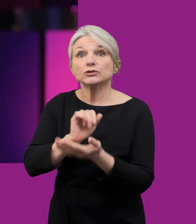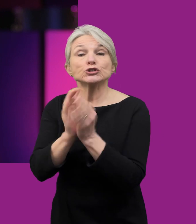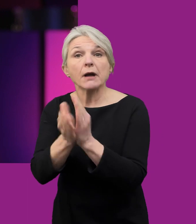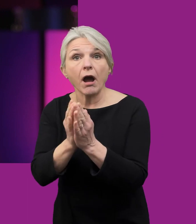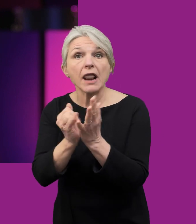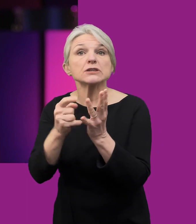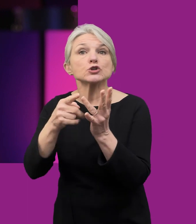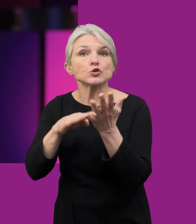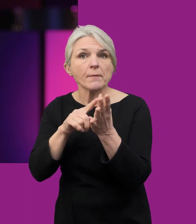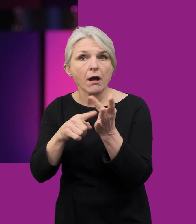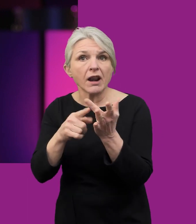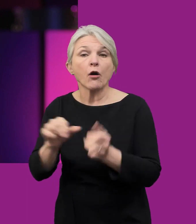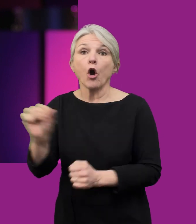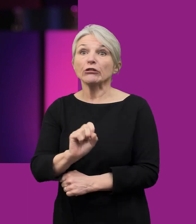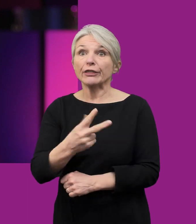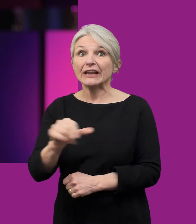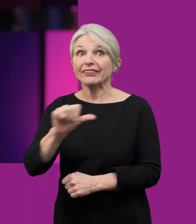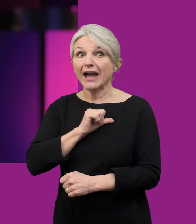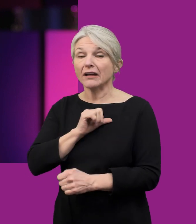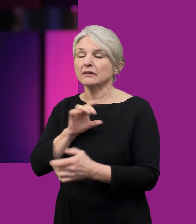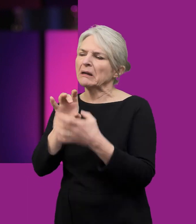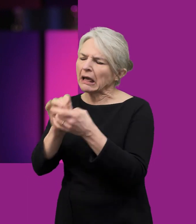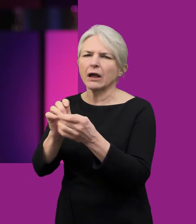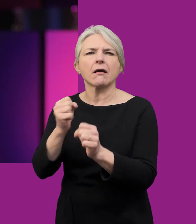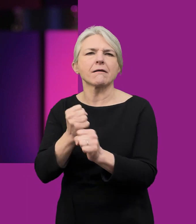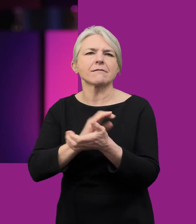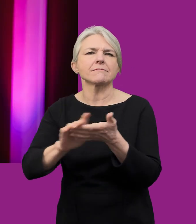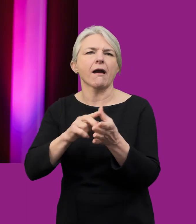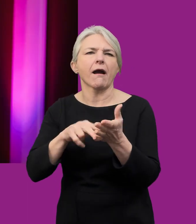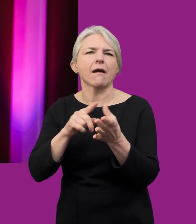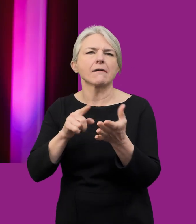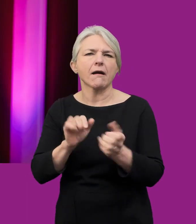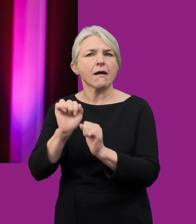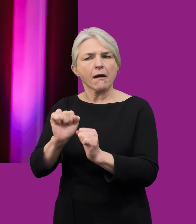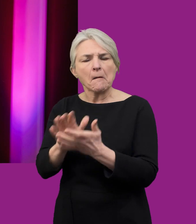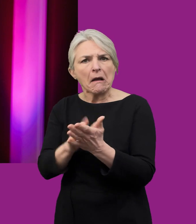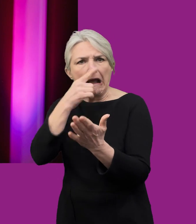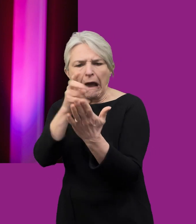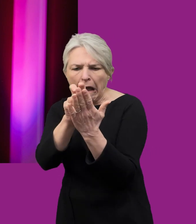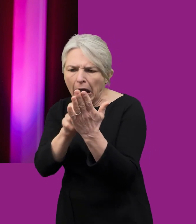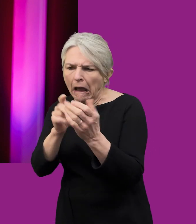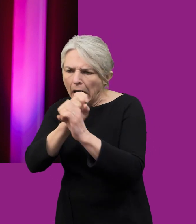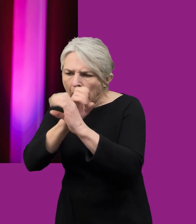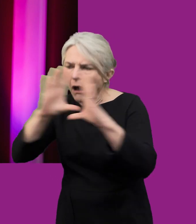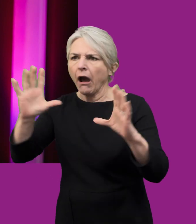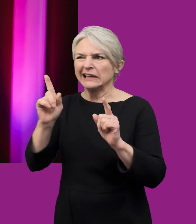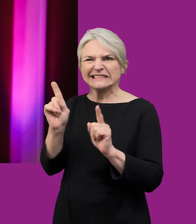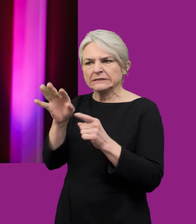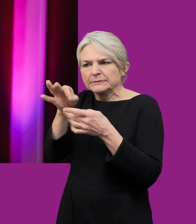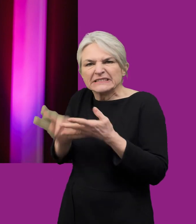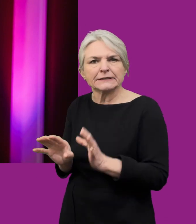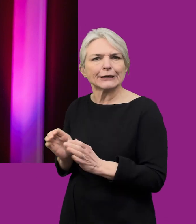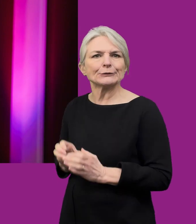a rhoi mwy o fynulion ar gyfer grwpiau ethnig africanaidd mwy penodol. Dangosodd canlyniadau'r cyfrifiad hefyd fod mwy o